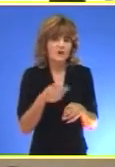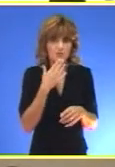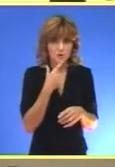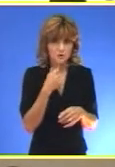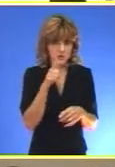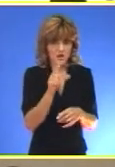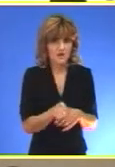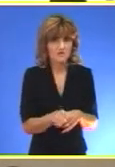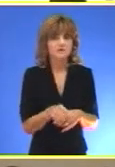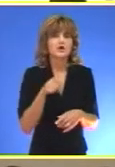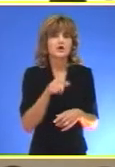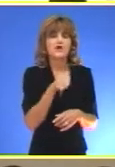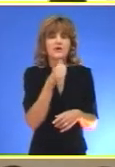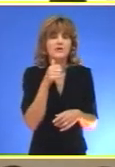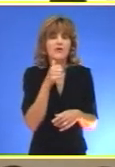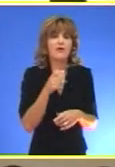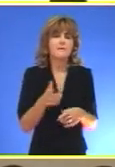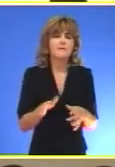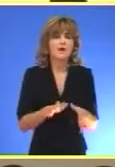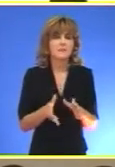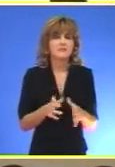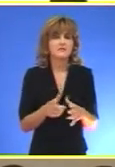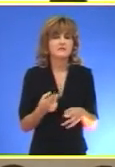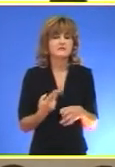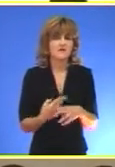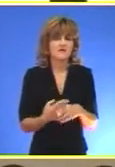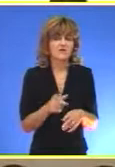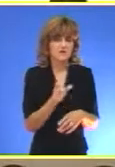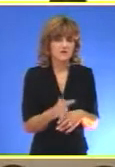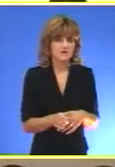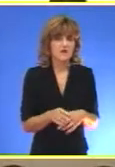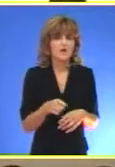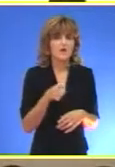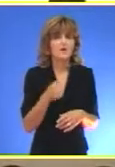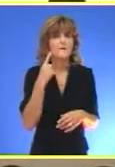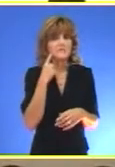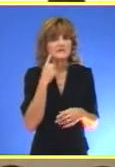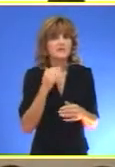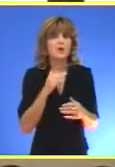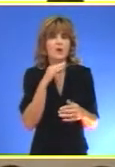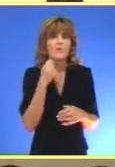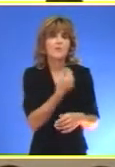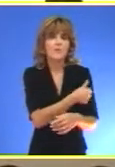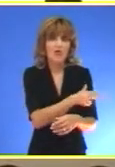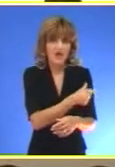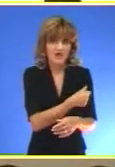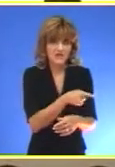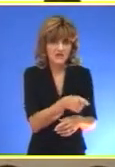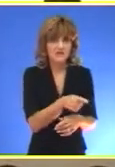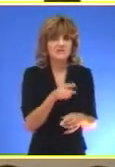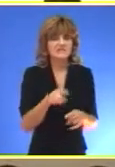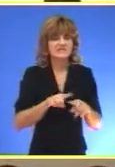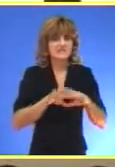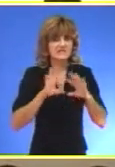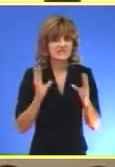To je bar micva Ono se smahra punoletnim I onda se cela